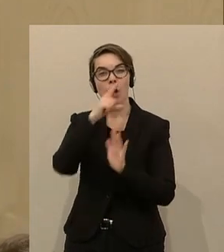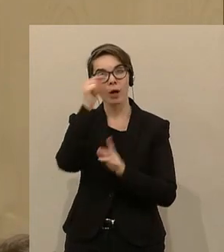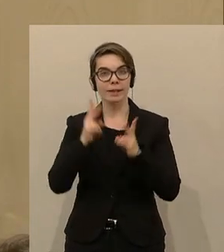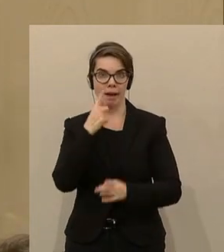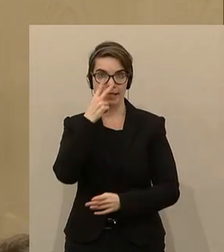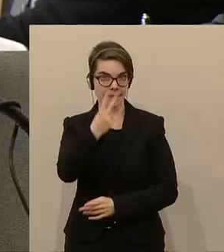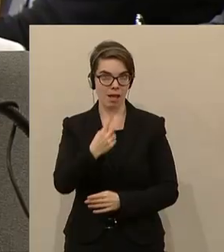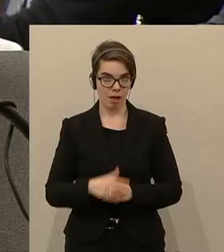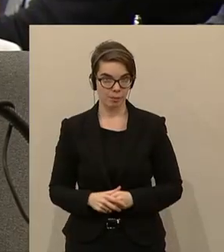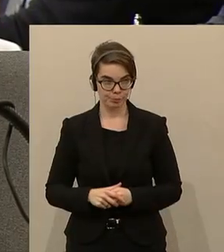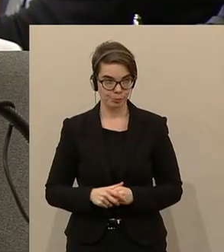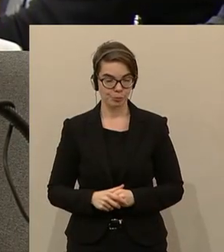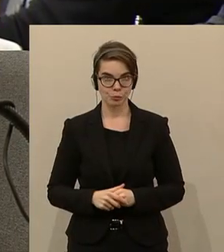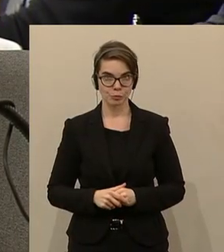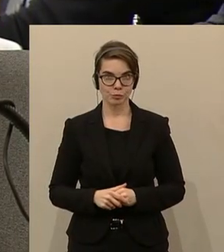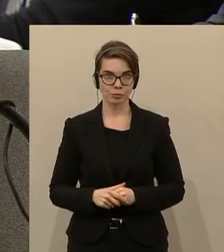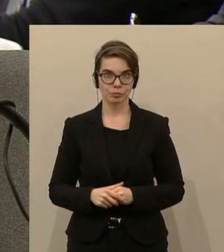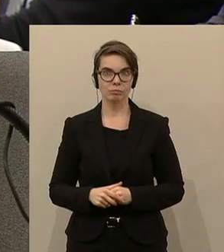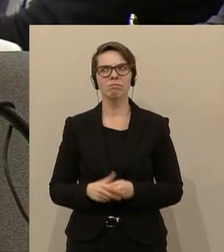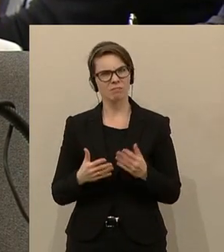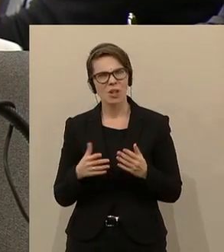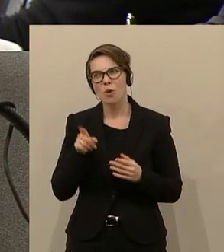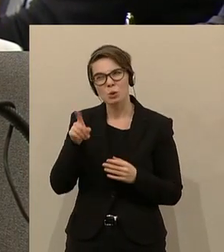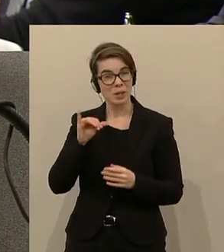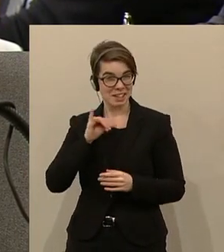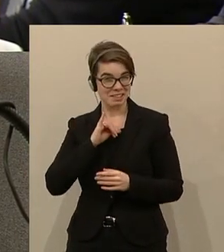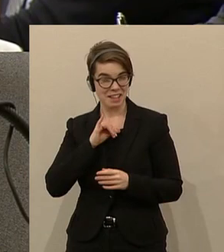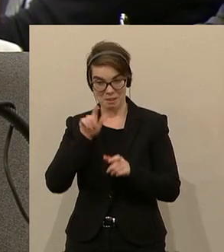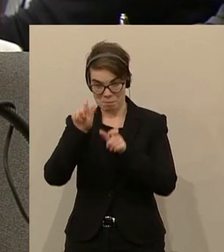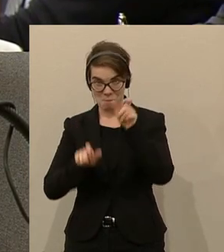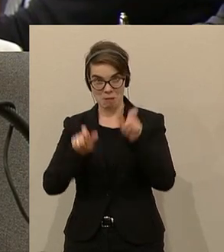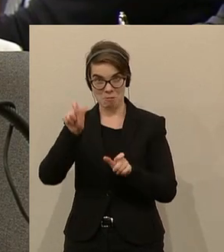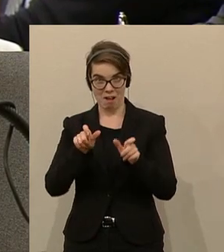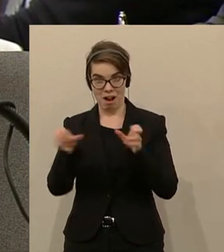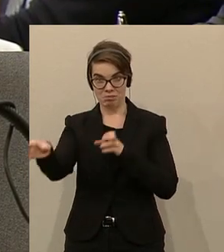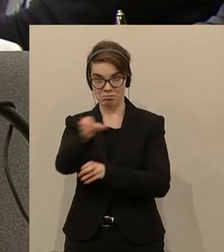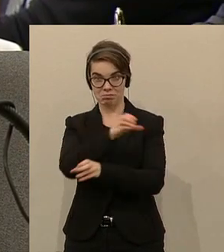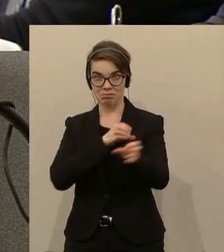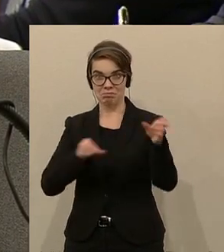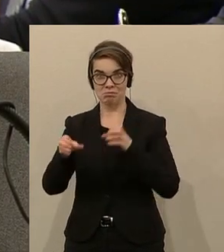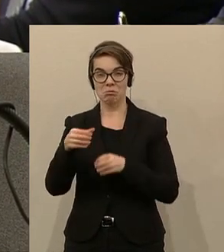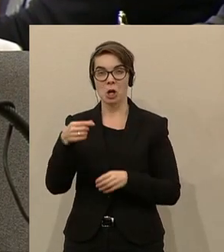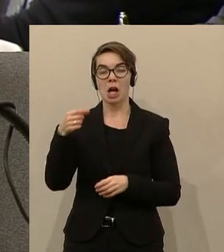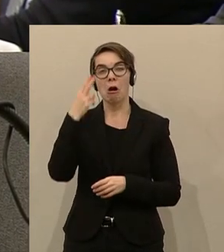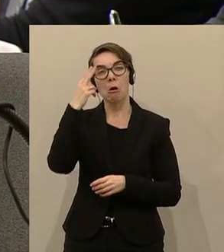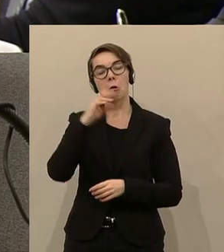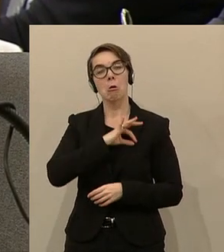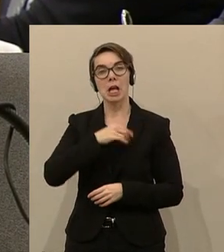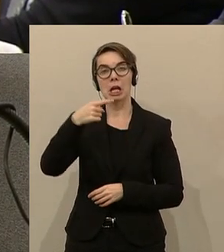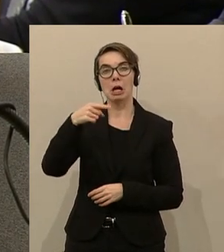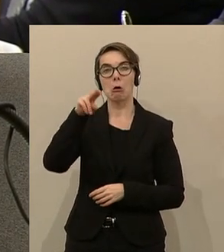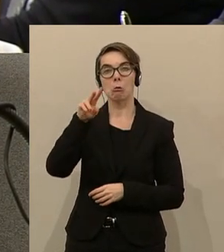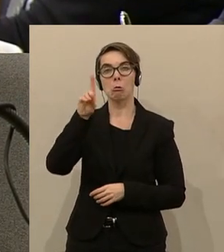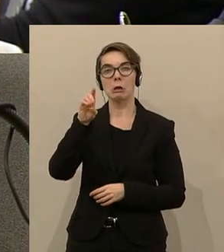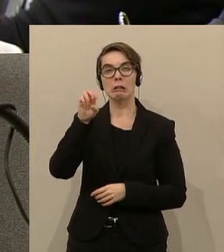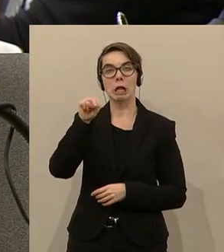Und dann machen Sie ja interessante Personalrisschaden. Zack, der Kollege Kutenos ist hier im